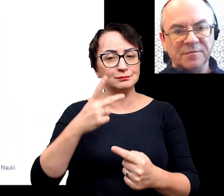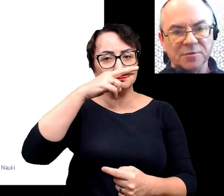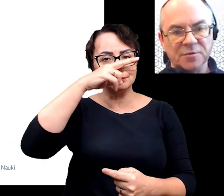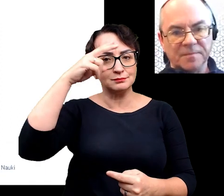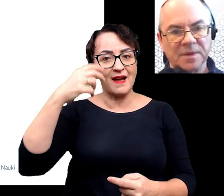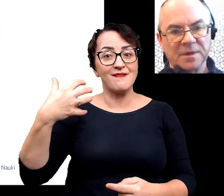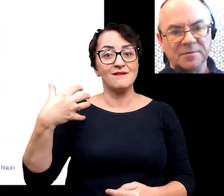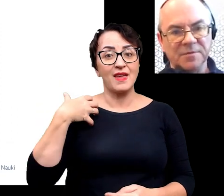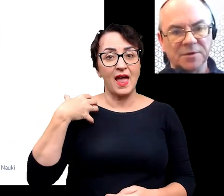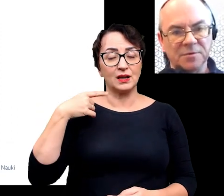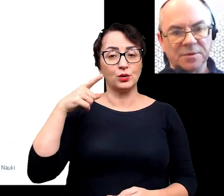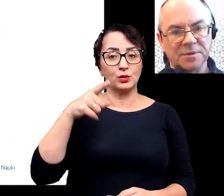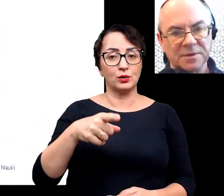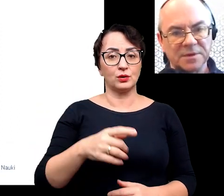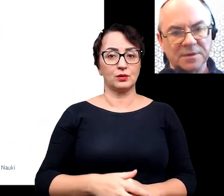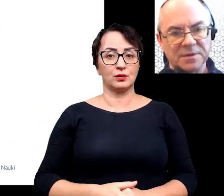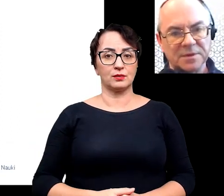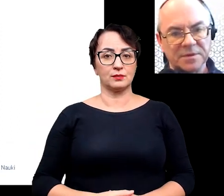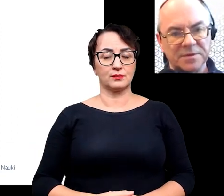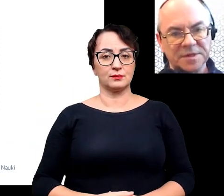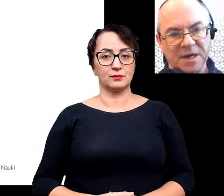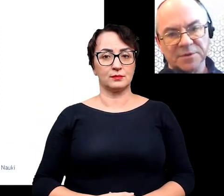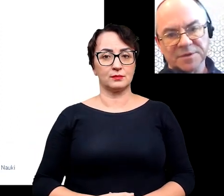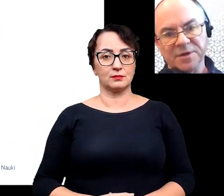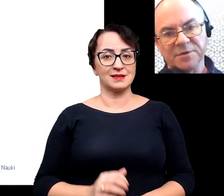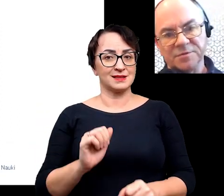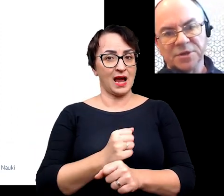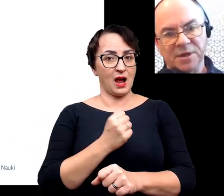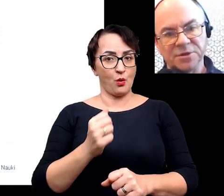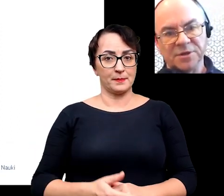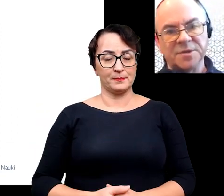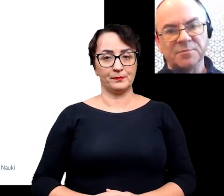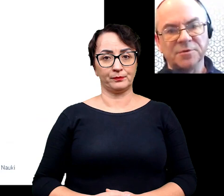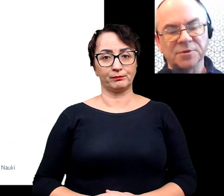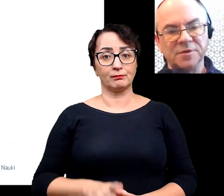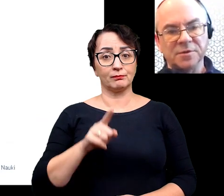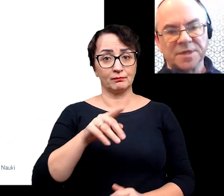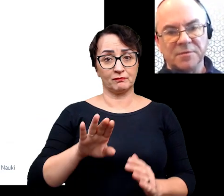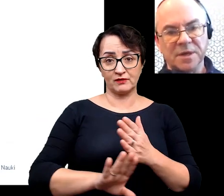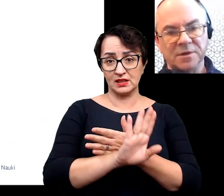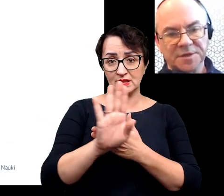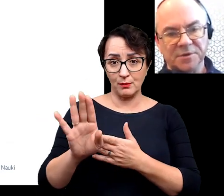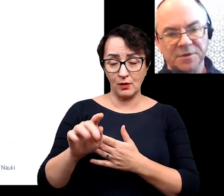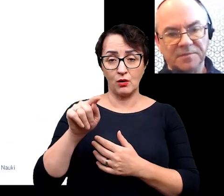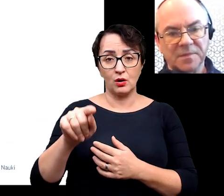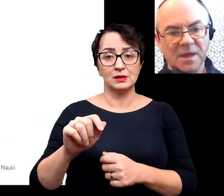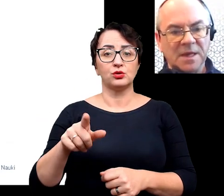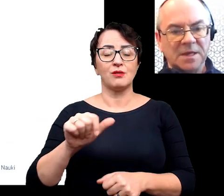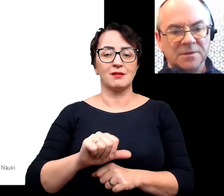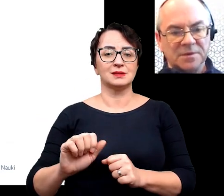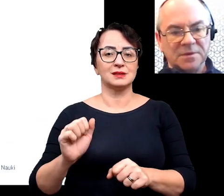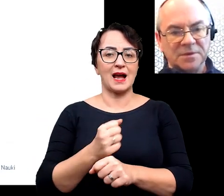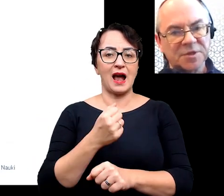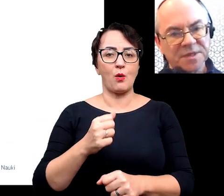rozpoznawaniem wieku skał. Zwykle oczywiście tam, gdzie one występują, czyli wieku skał osadowych.